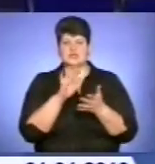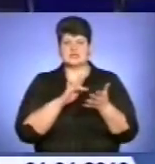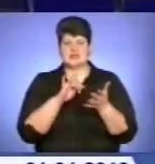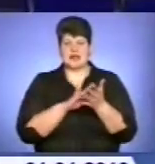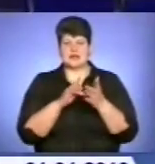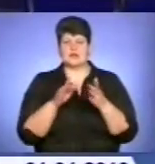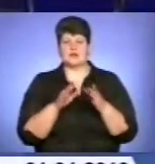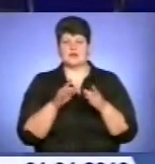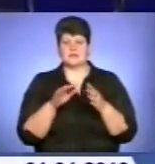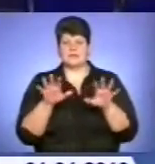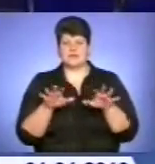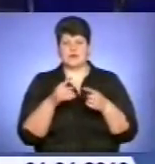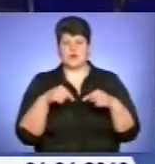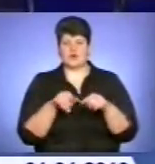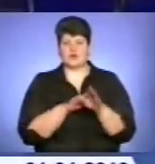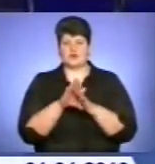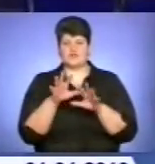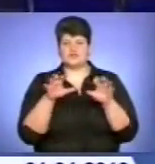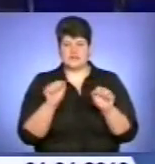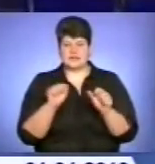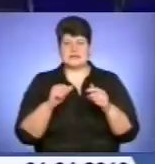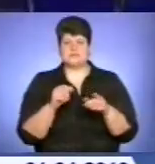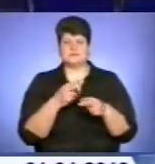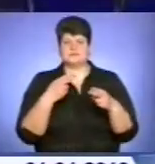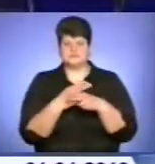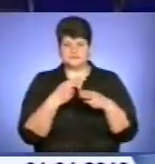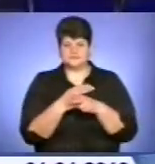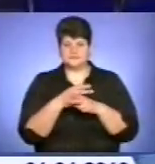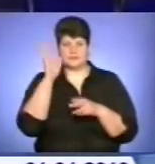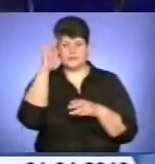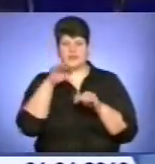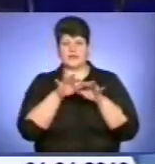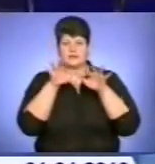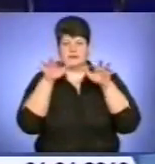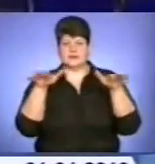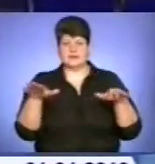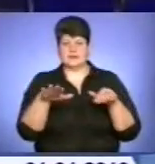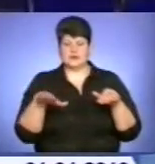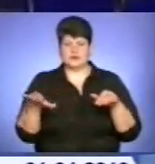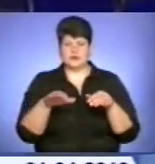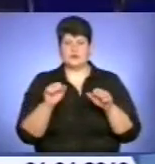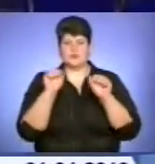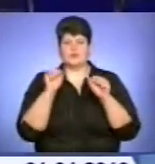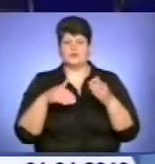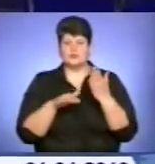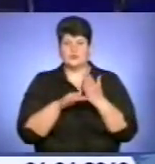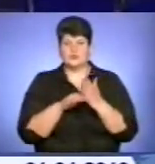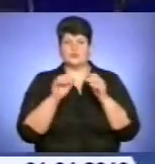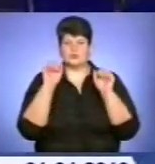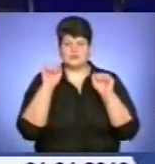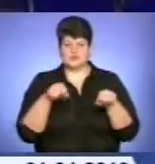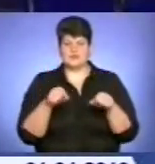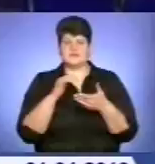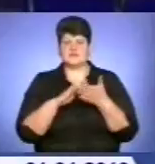місцевих органів виконавчої влади із запобігання підтоплення населених пунктів і територій, реагування на можливі надзвичайні ситуації